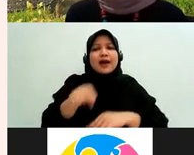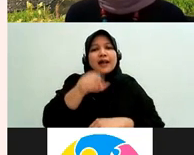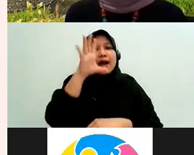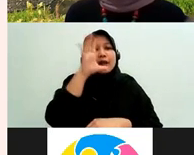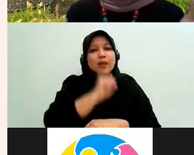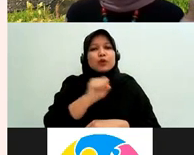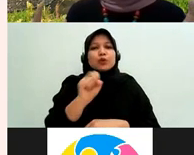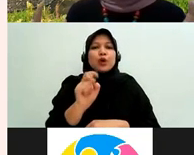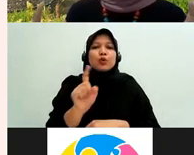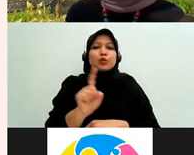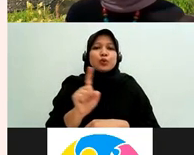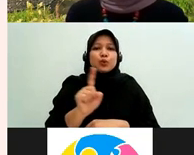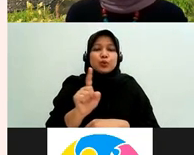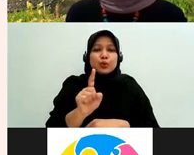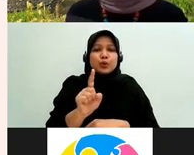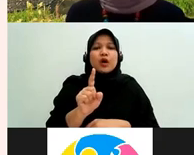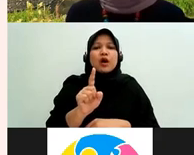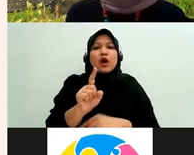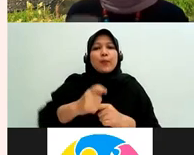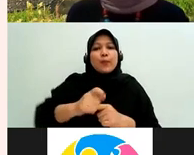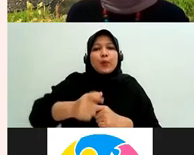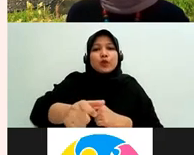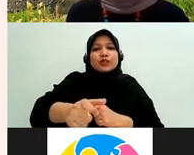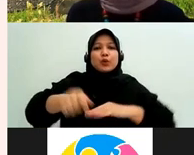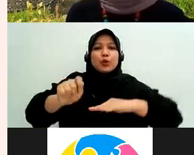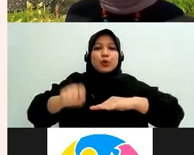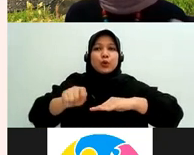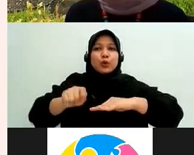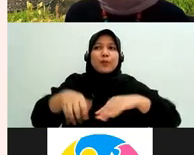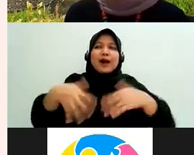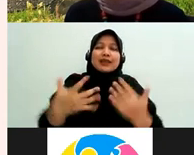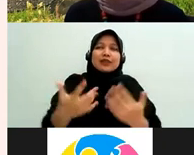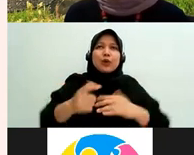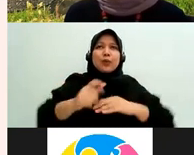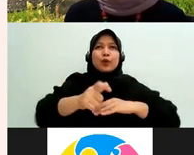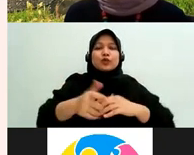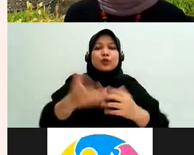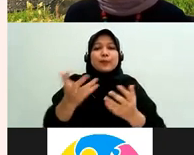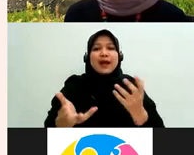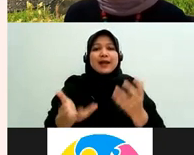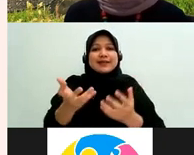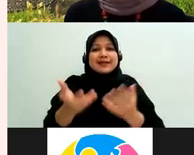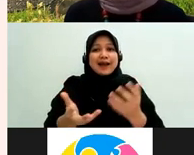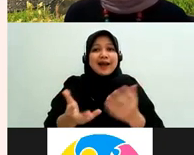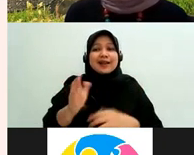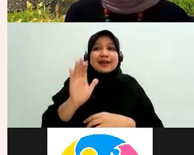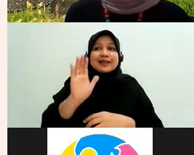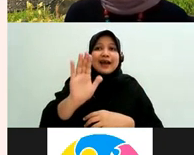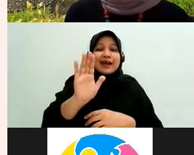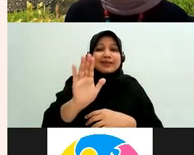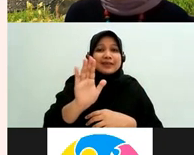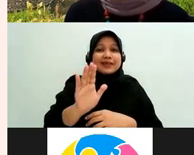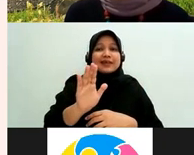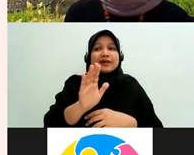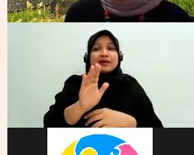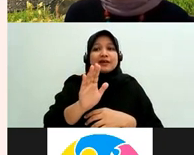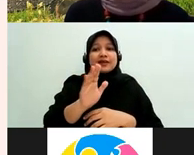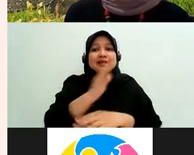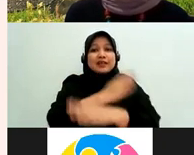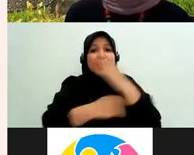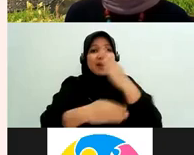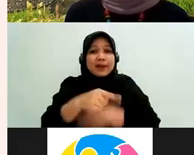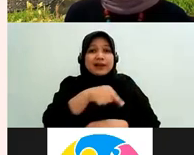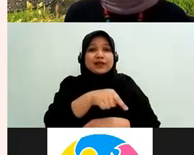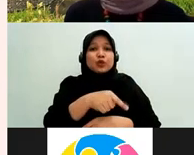besar prosedur hukum atau prosedur peradilan apa sih yang akan dihadapi oleh teman difabel